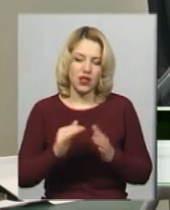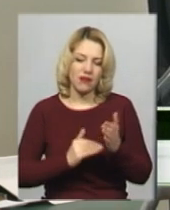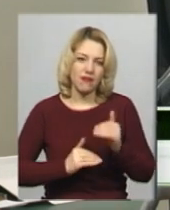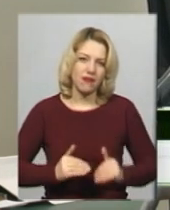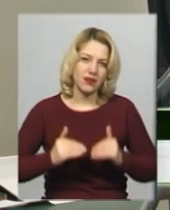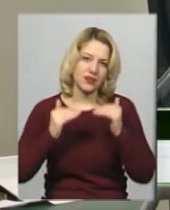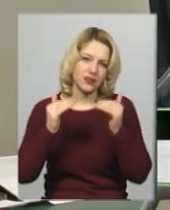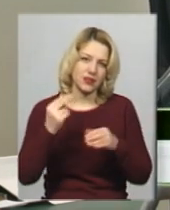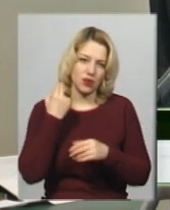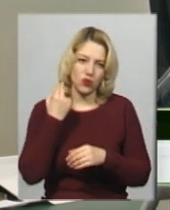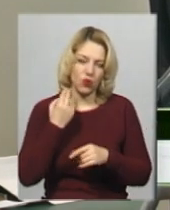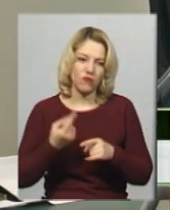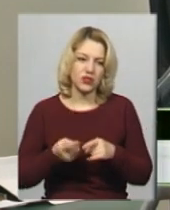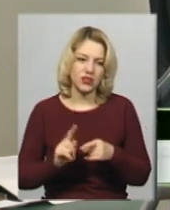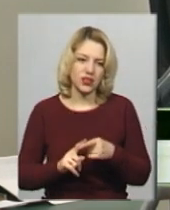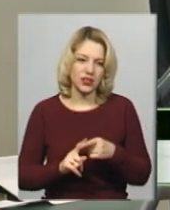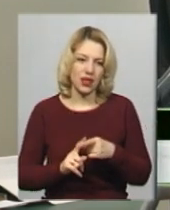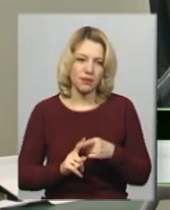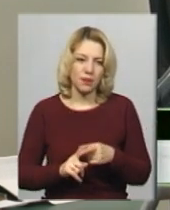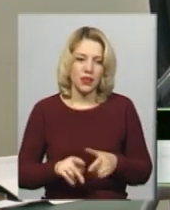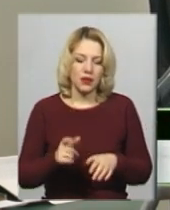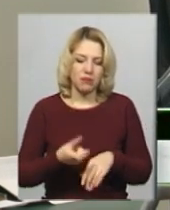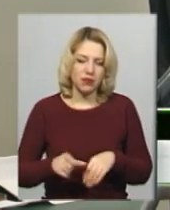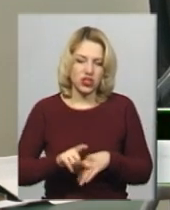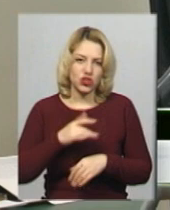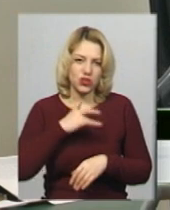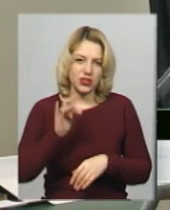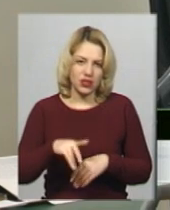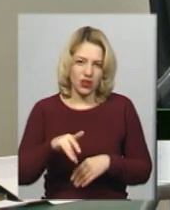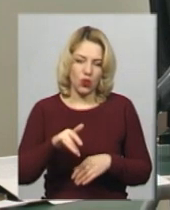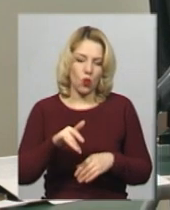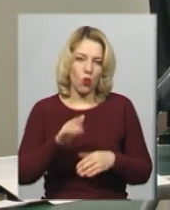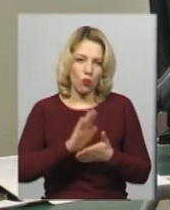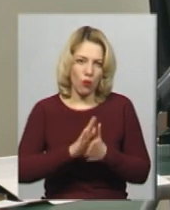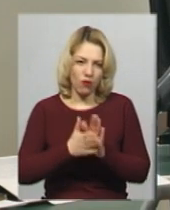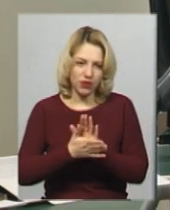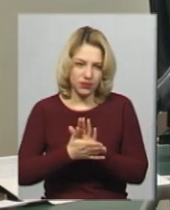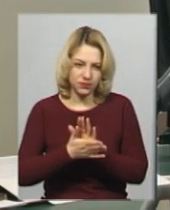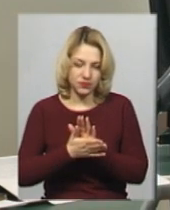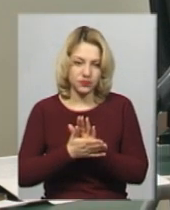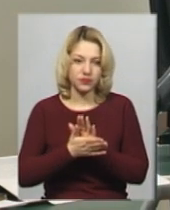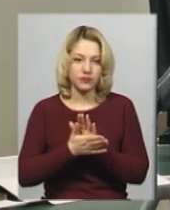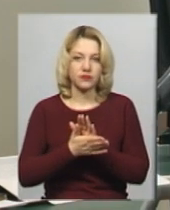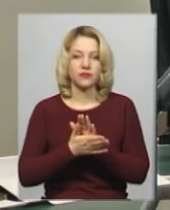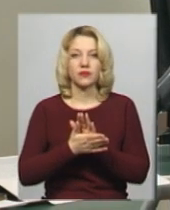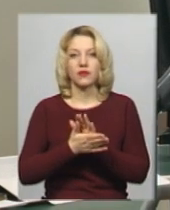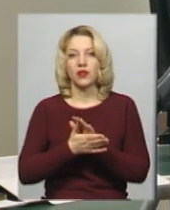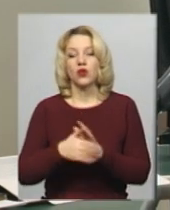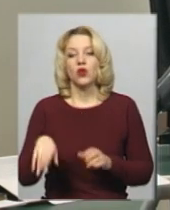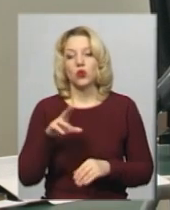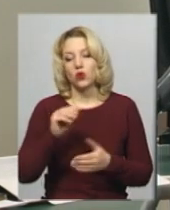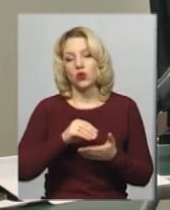Це, скажімо так, більш жорсткі умови до